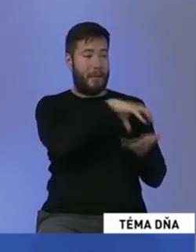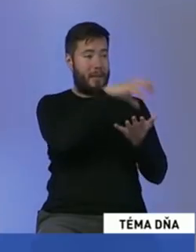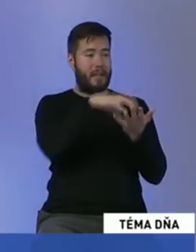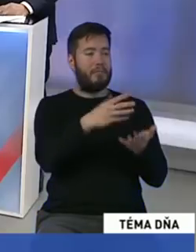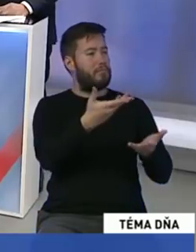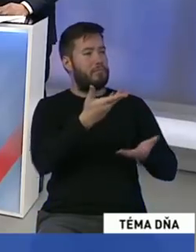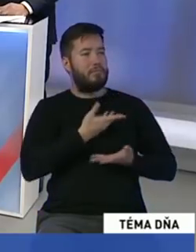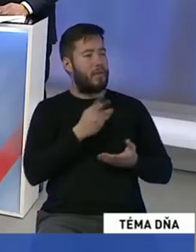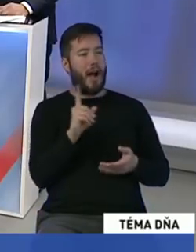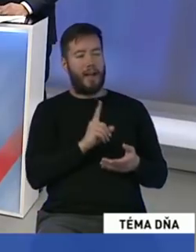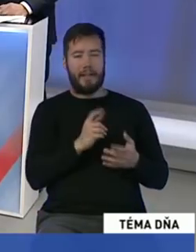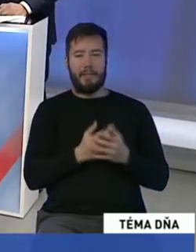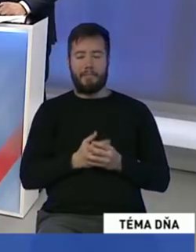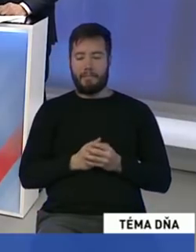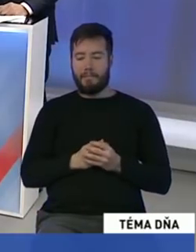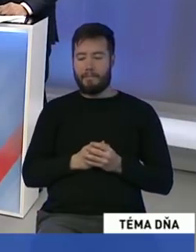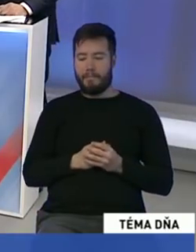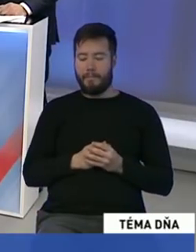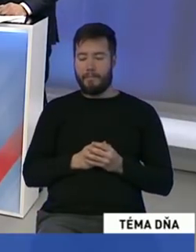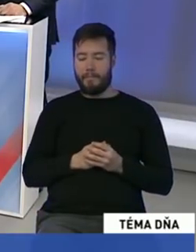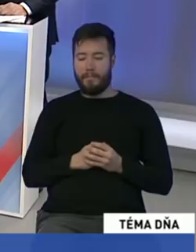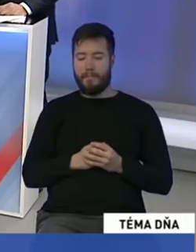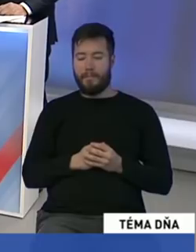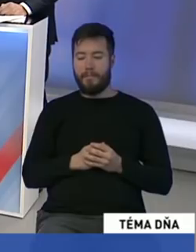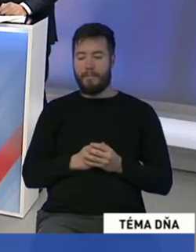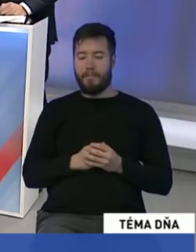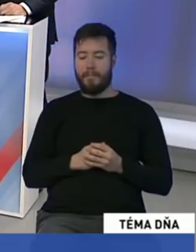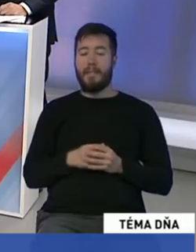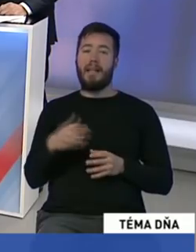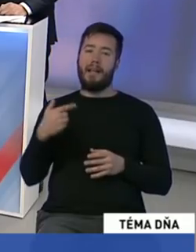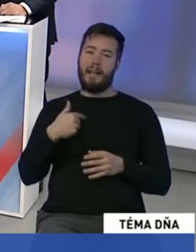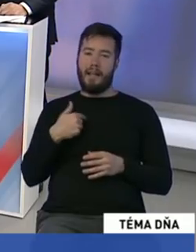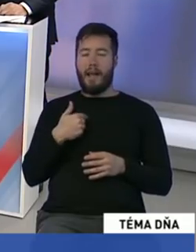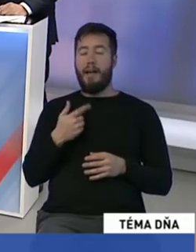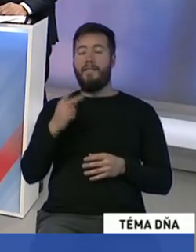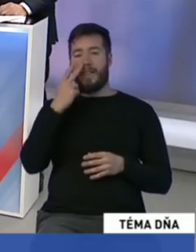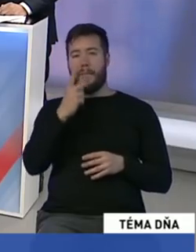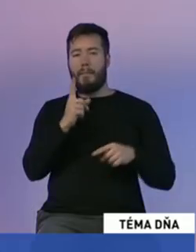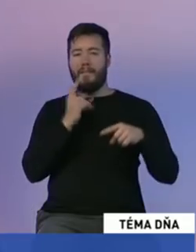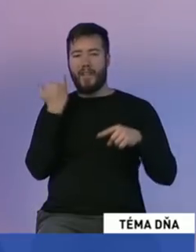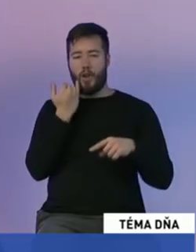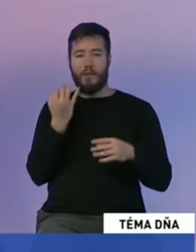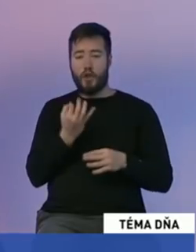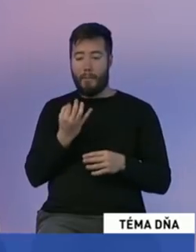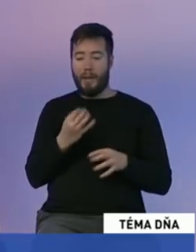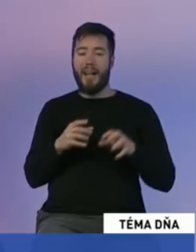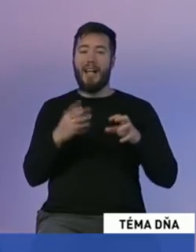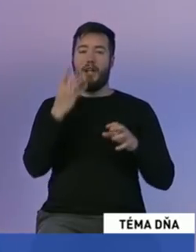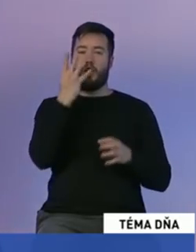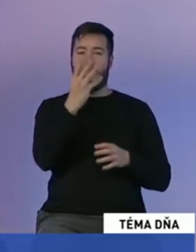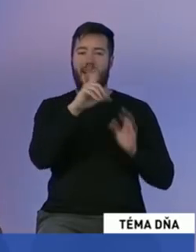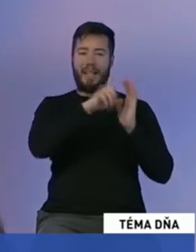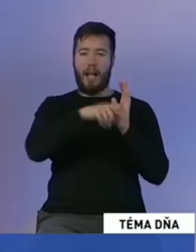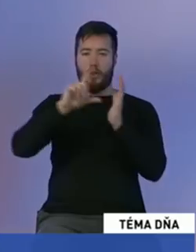Záujúme aj prínos v tom, aby ľudí z regionov bolo viacej počuť. Aby to nebolo o tom, že si tu